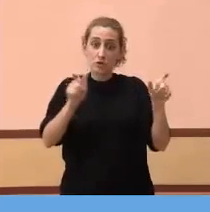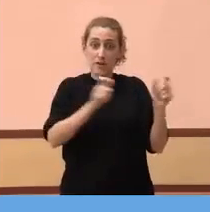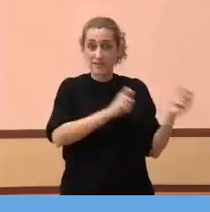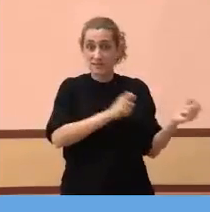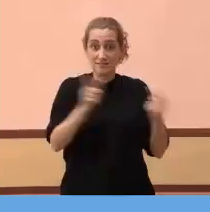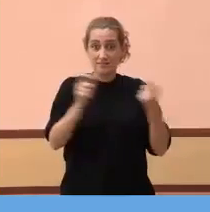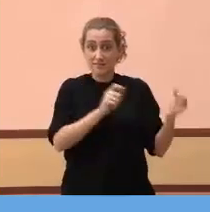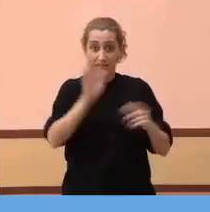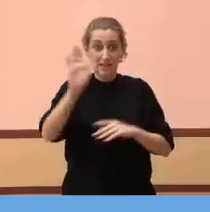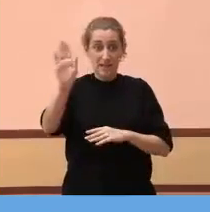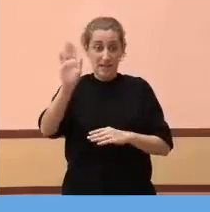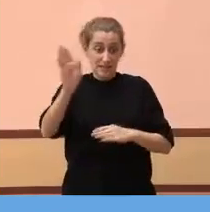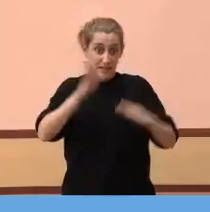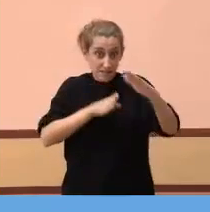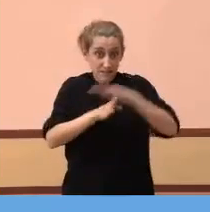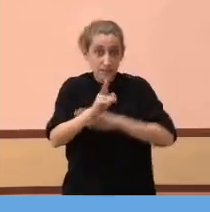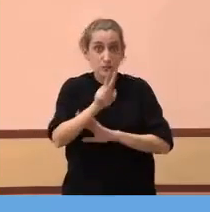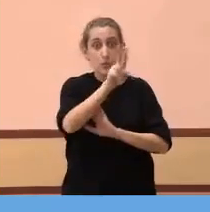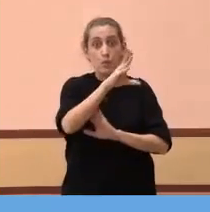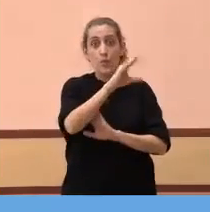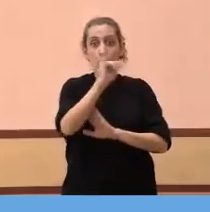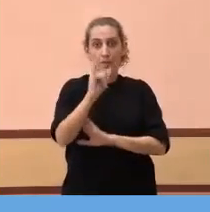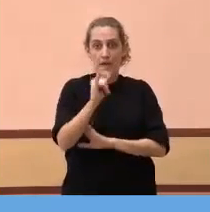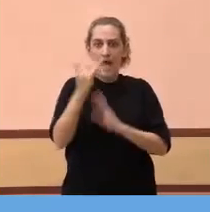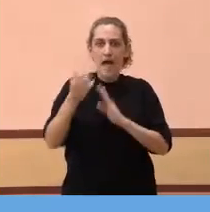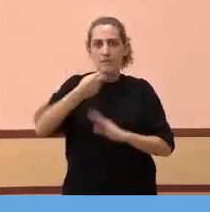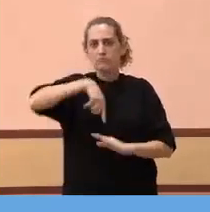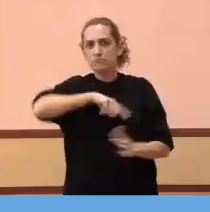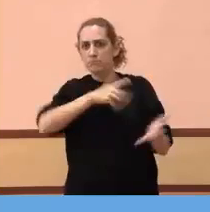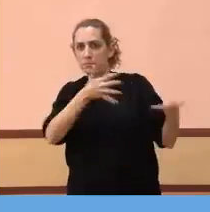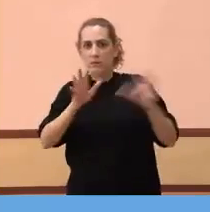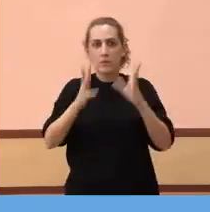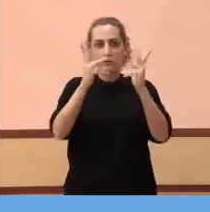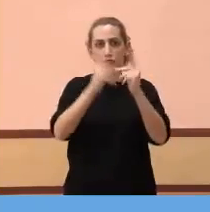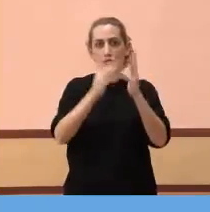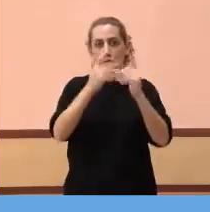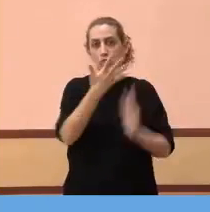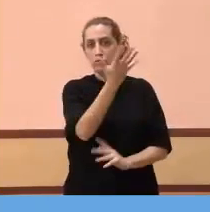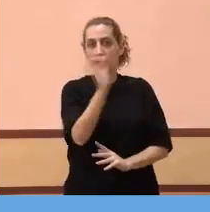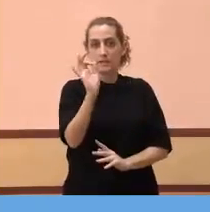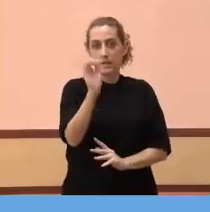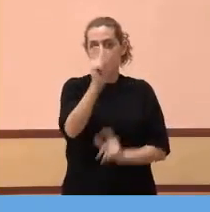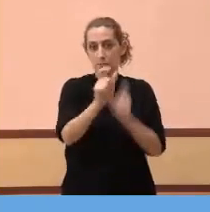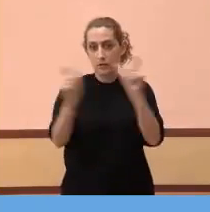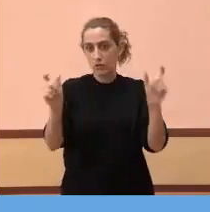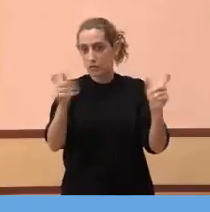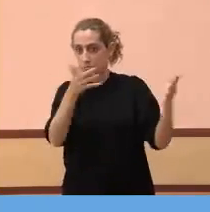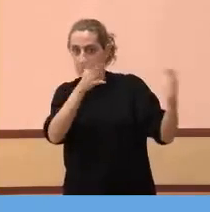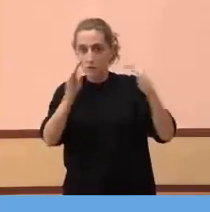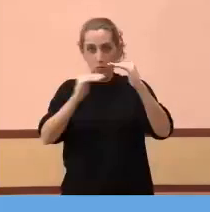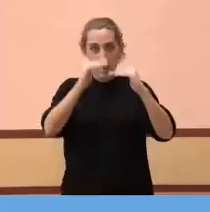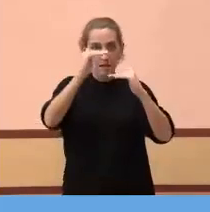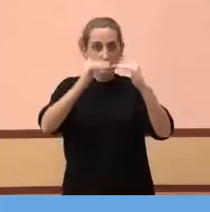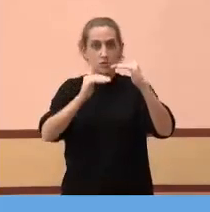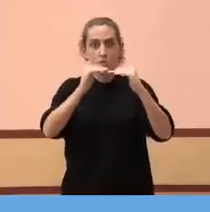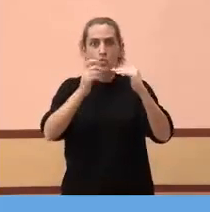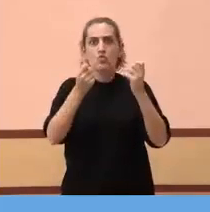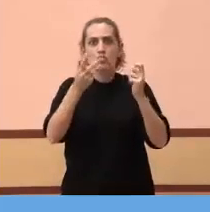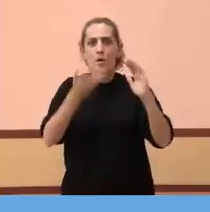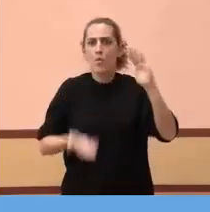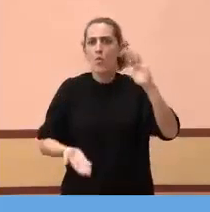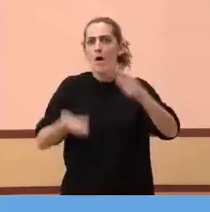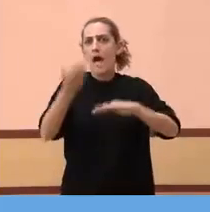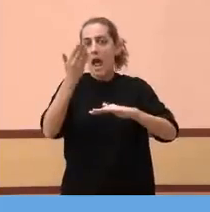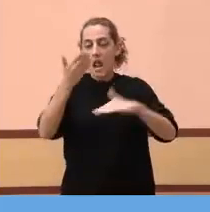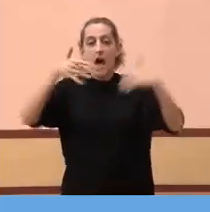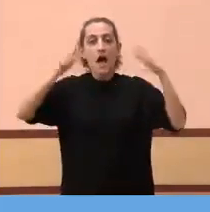edat. Saben que encara estem al voltant de 500 persones ingressades a les unitats de cures intensives, un número molt alt, tot i que després